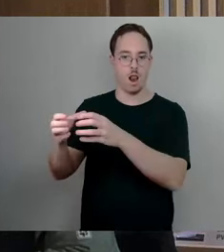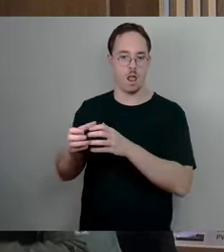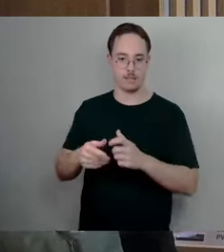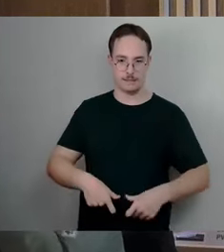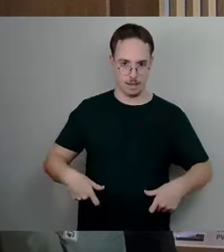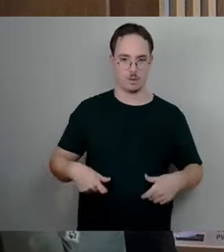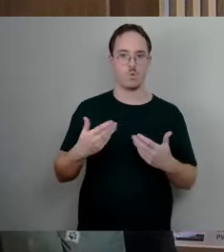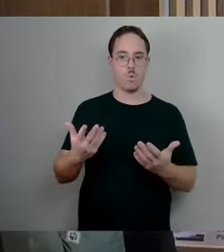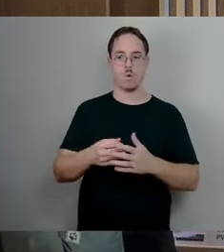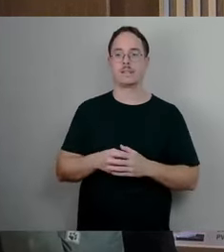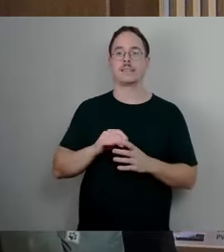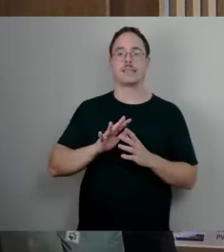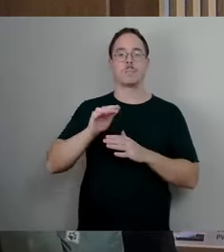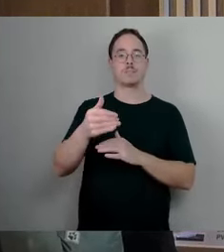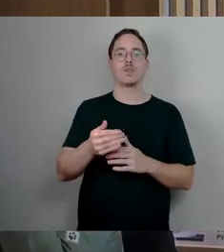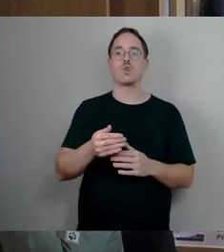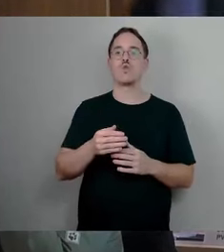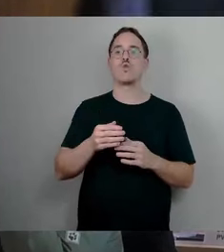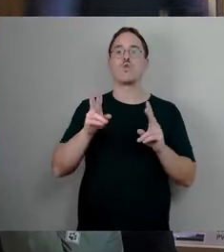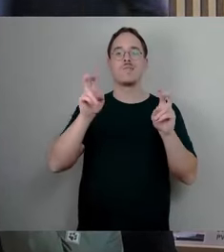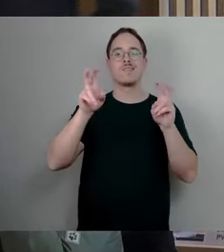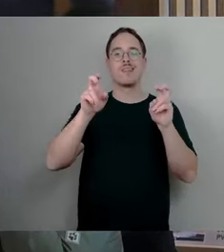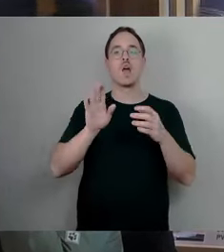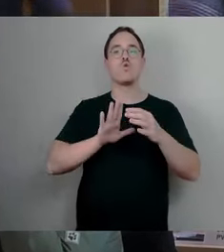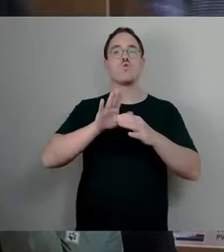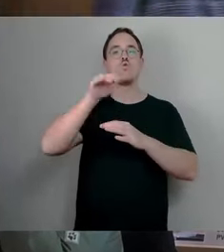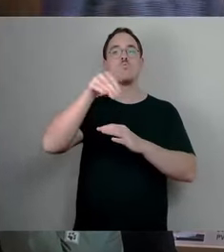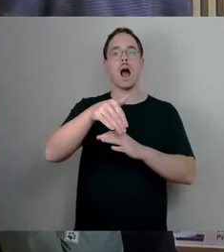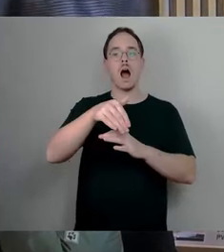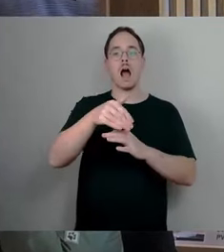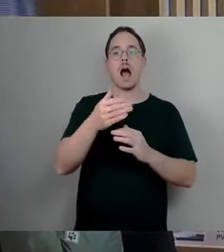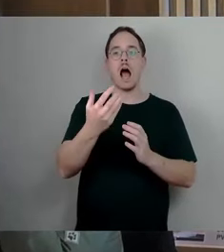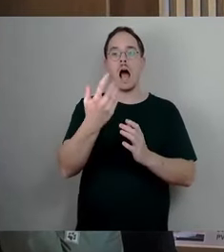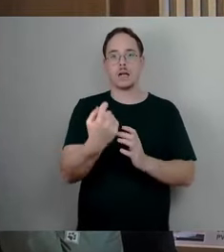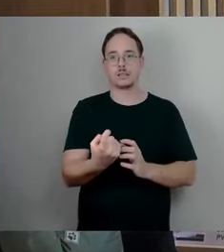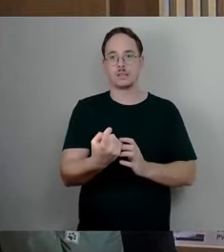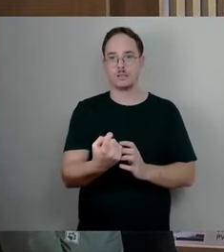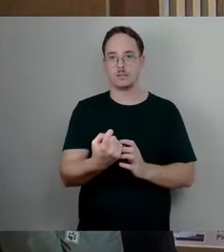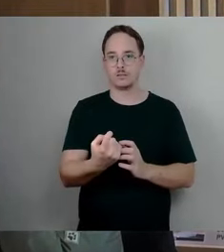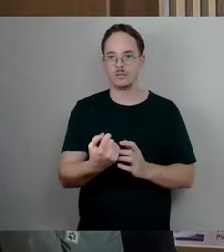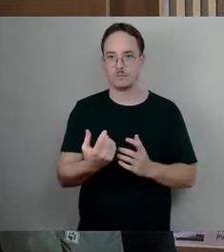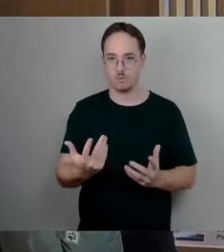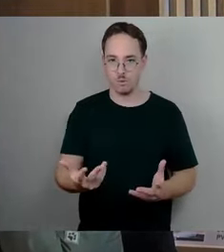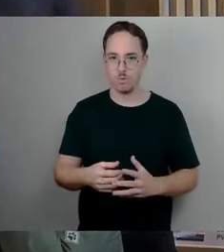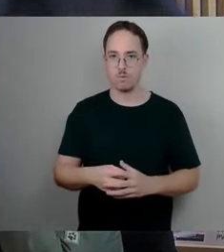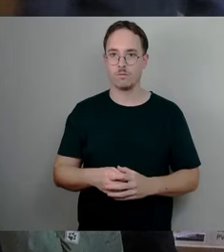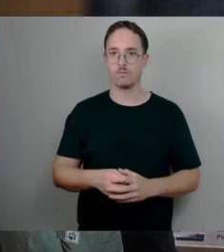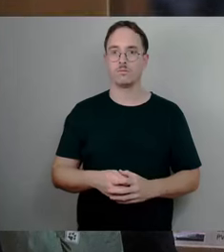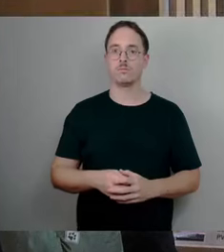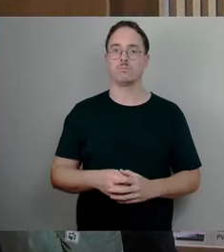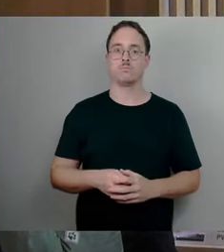genau haben sie es geschrieben, Vollzeitequivalenten je Einrichtung. 11% seien im Juli krank gewesen. Das sei weniger als der Branchenschnitt.